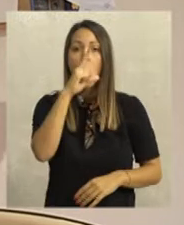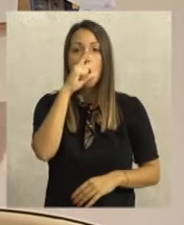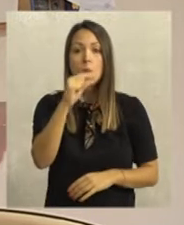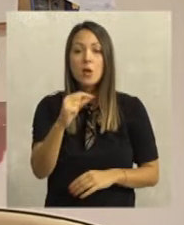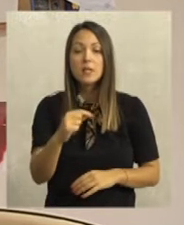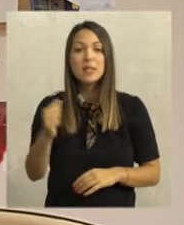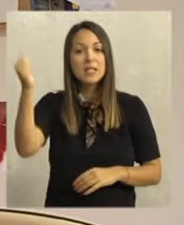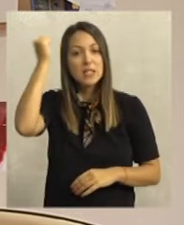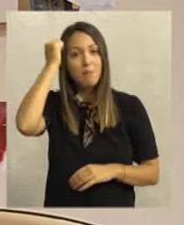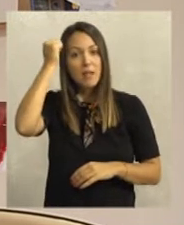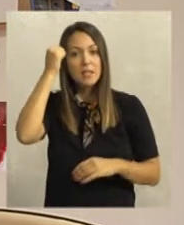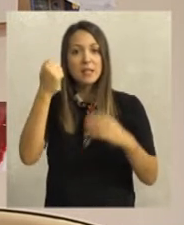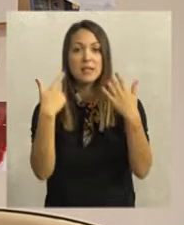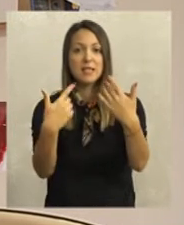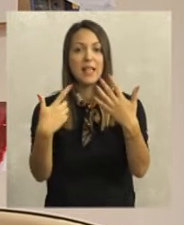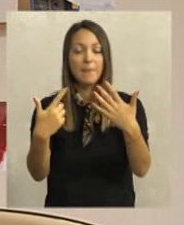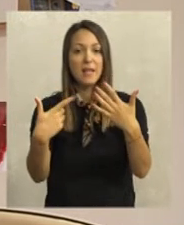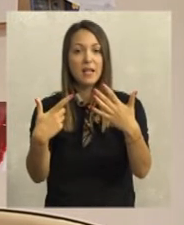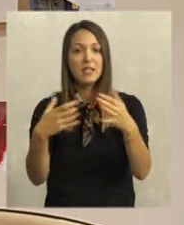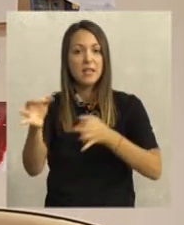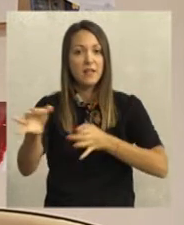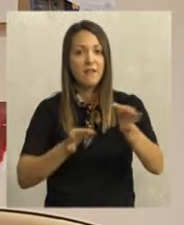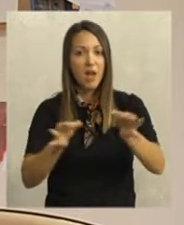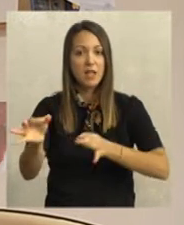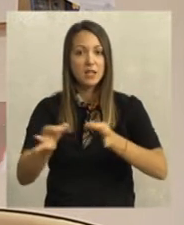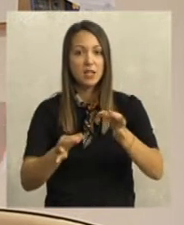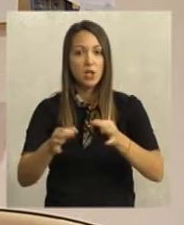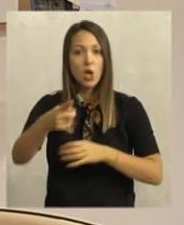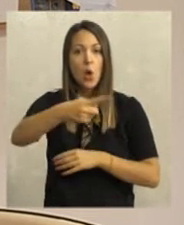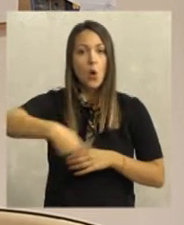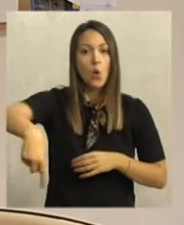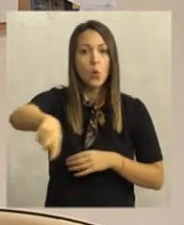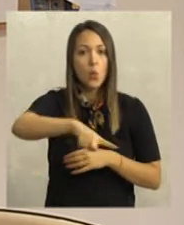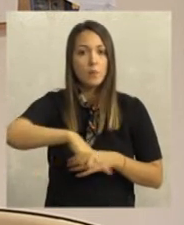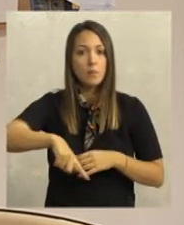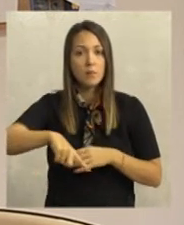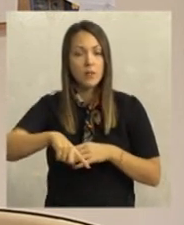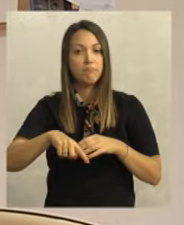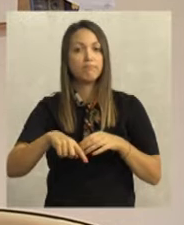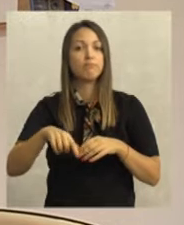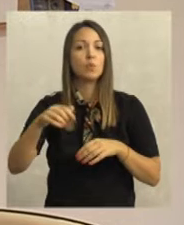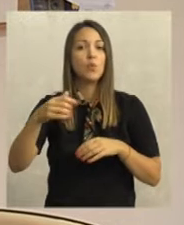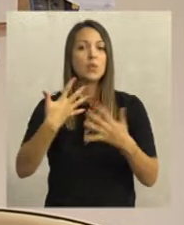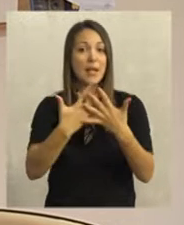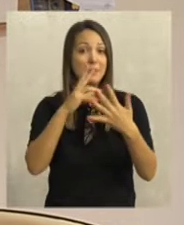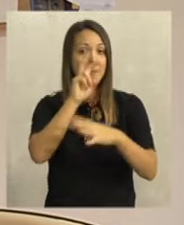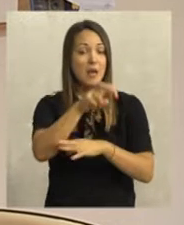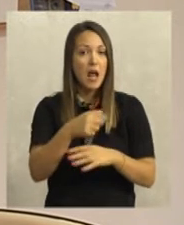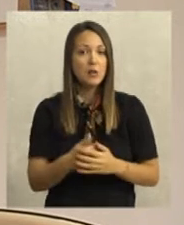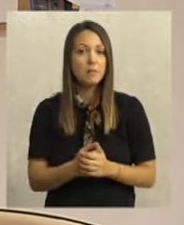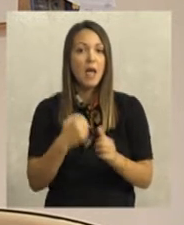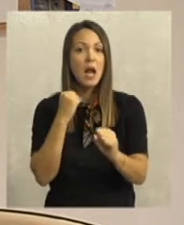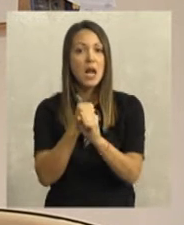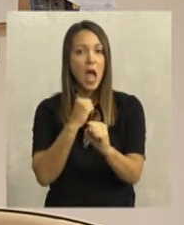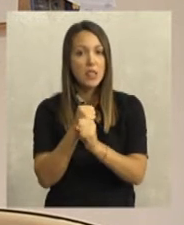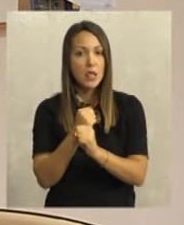opštine da se izbetonira nekih 70 kvadrata udarnih rupa širom stranskih Karlovaca. Pored